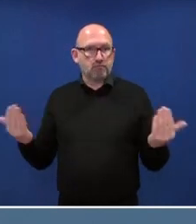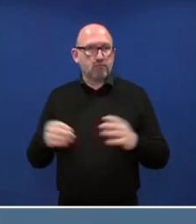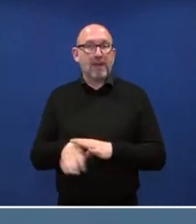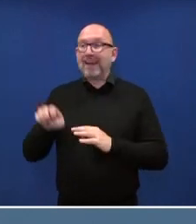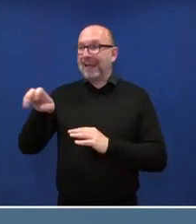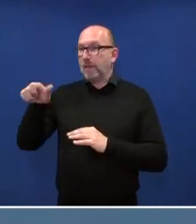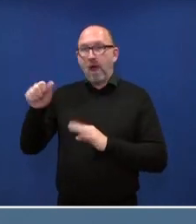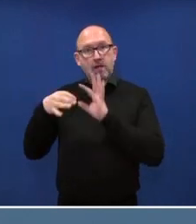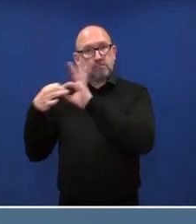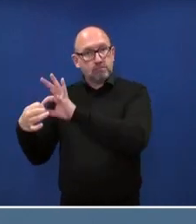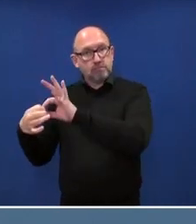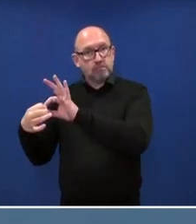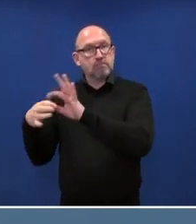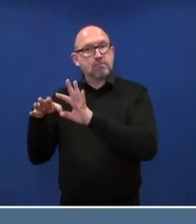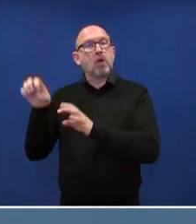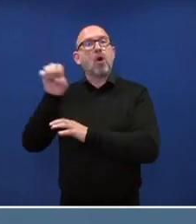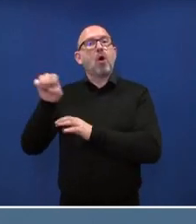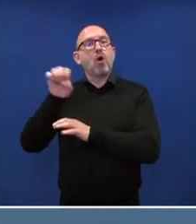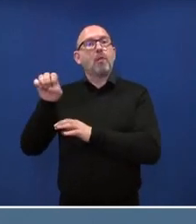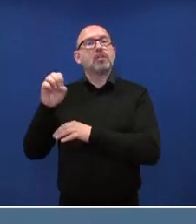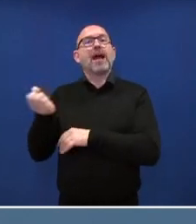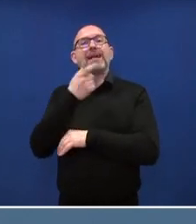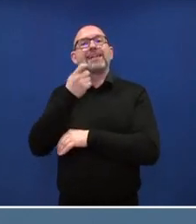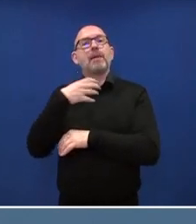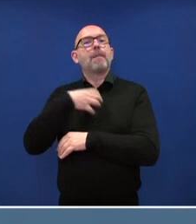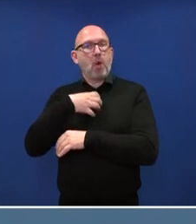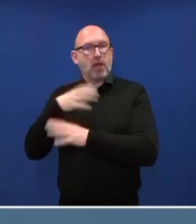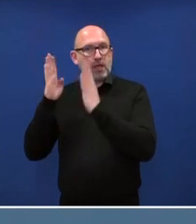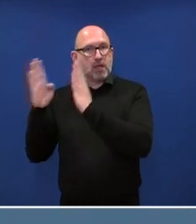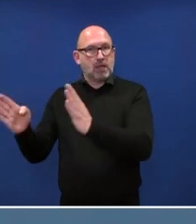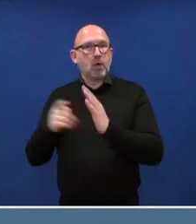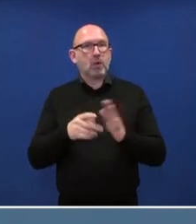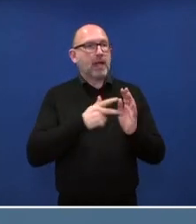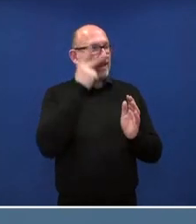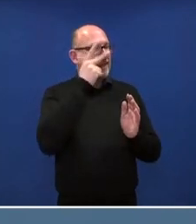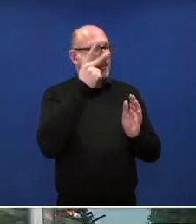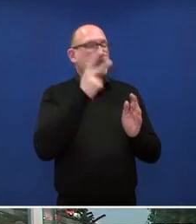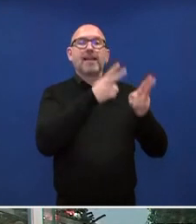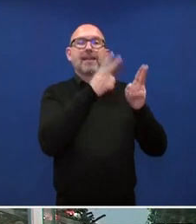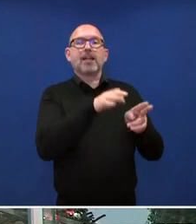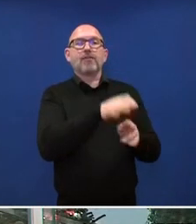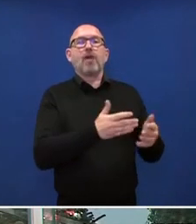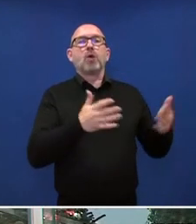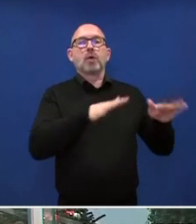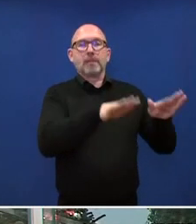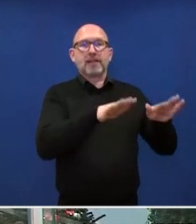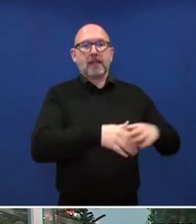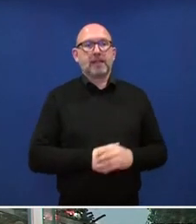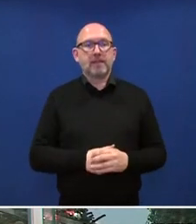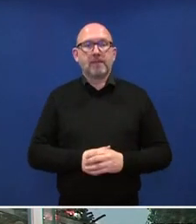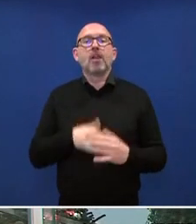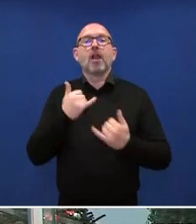die EMA, über die Europäische Arzneimittelbehörde und das andere über nationales Recht Großbritannien. Also dem schließe ich mich nochmal